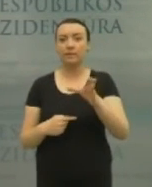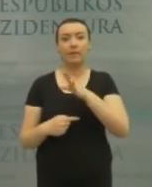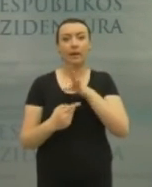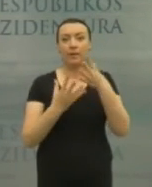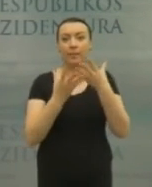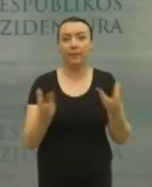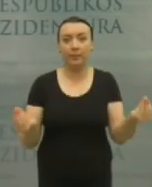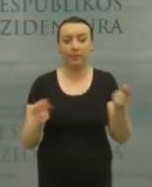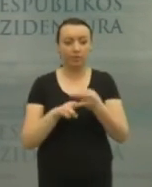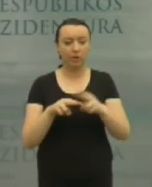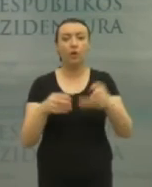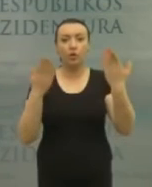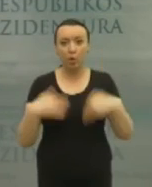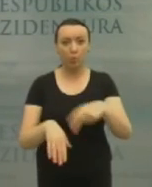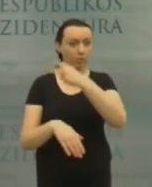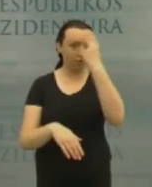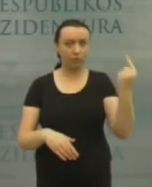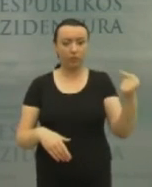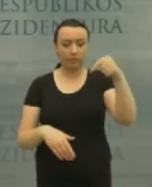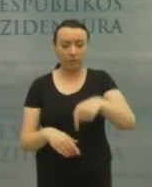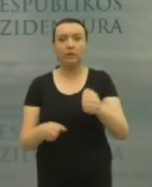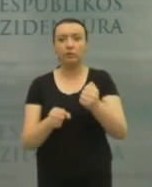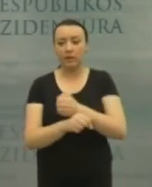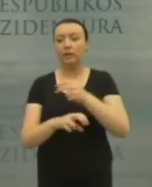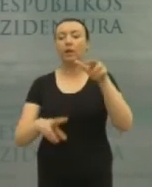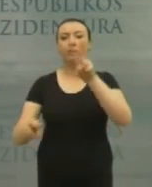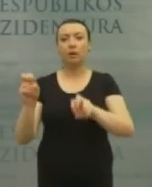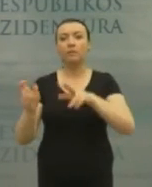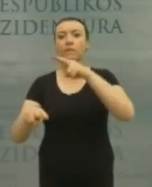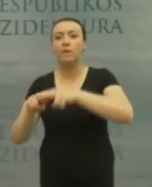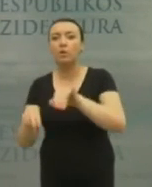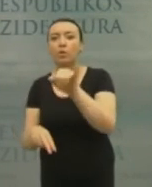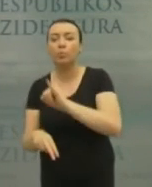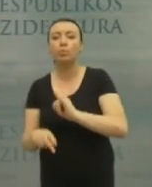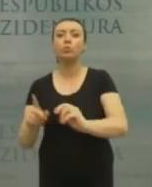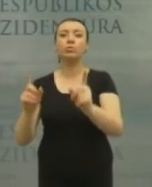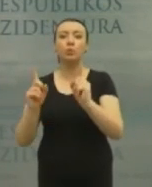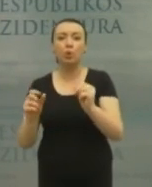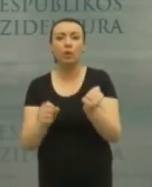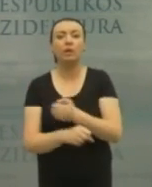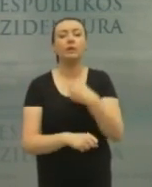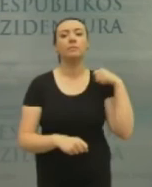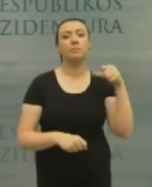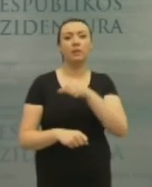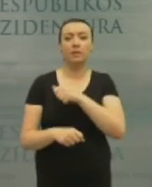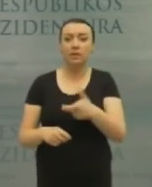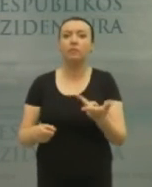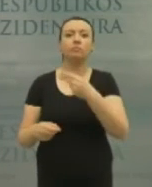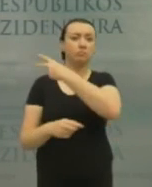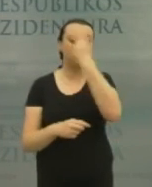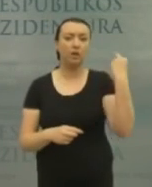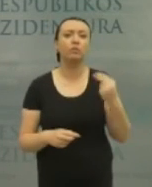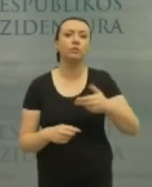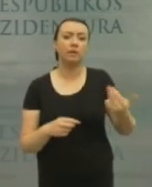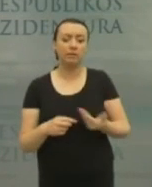dinkti, nes jie jau yra Lietuvoje. Juos reikia patalpinti ir saugiai, jiem patiem ir saugiai Lietuvos